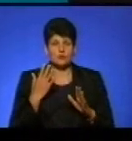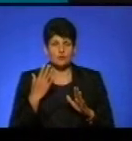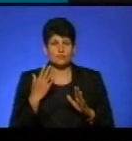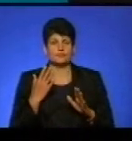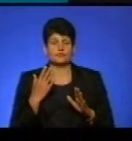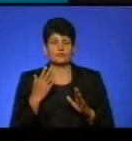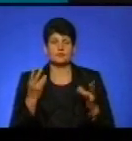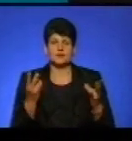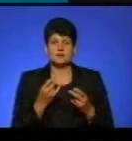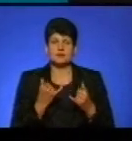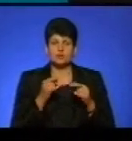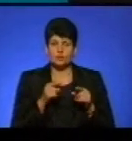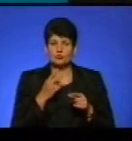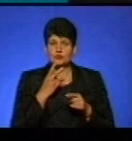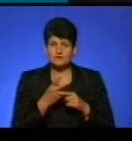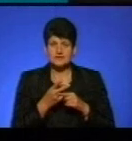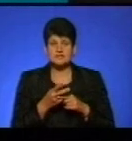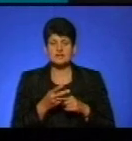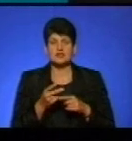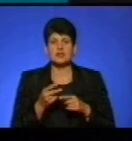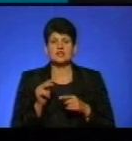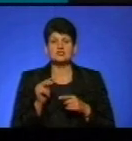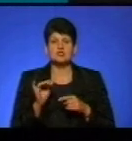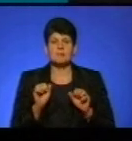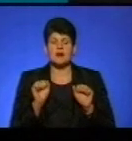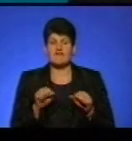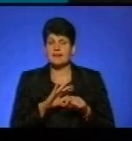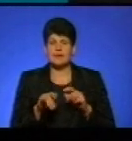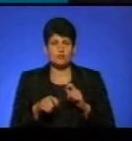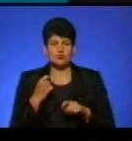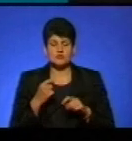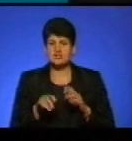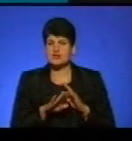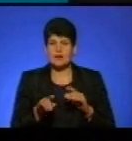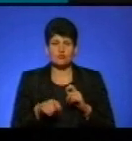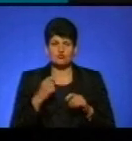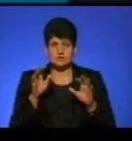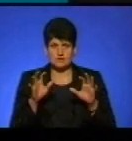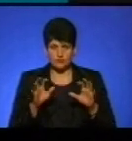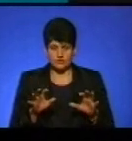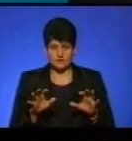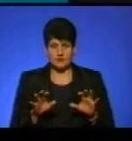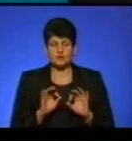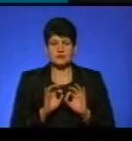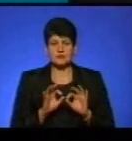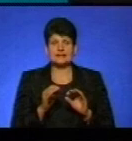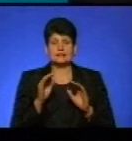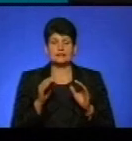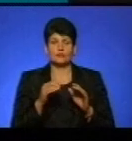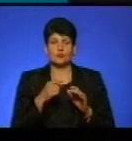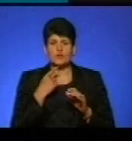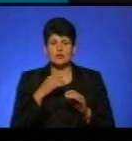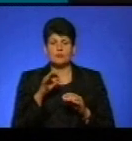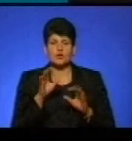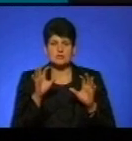для того, аби подивитися, чи нічиї права не порушують, чи не порушують законодавство. І, власне, трактувати закон, про який ми говорили